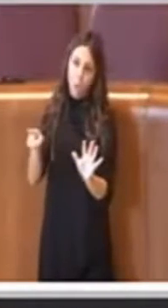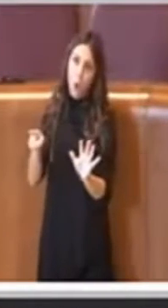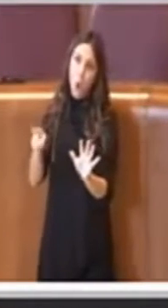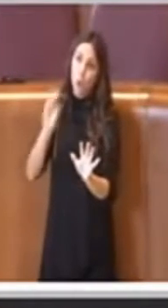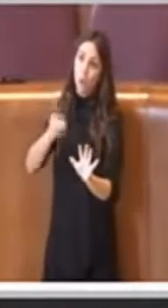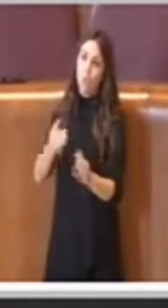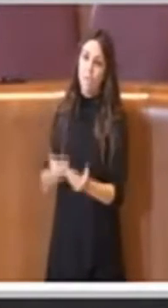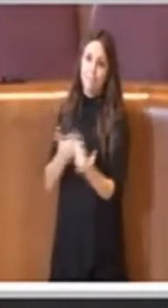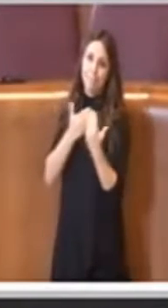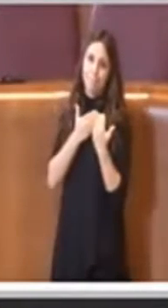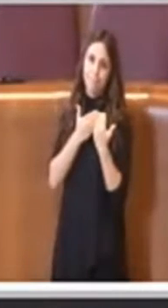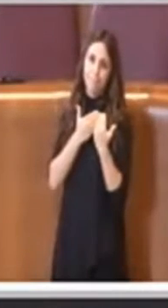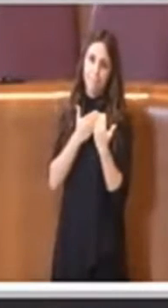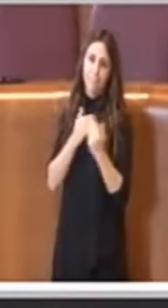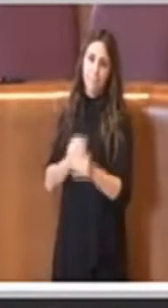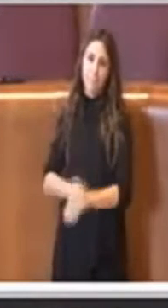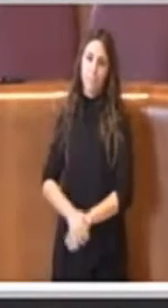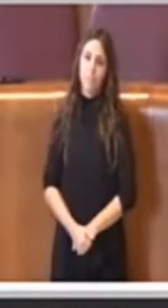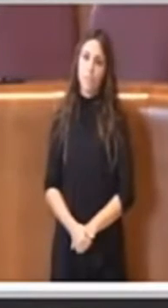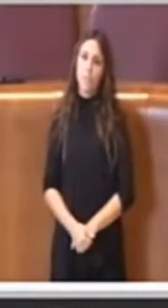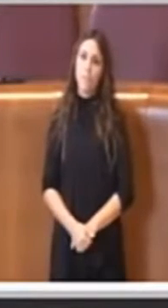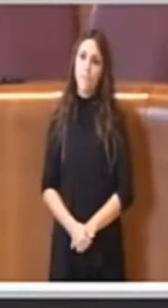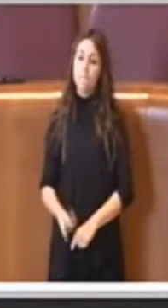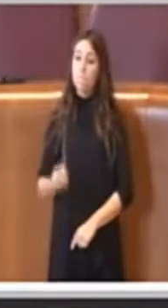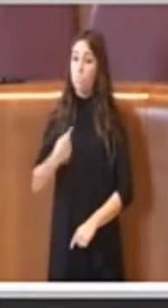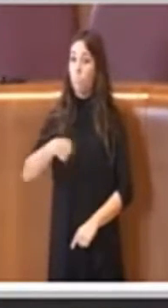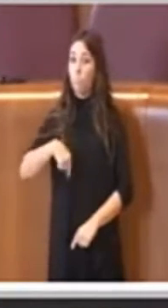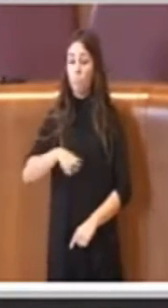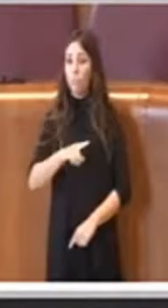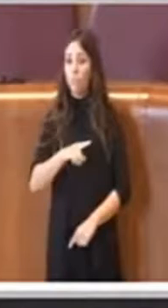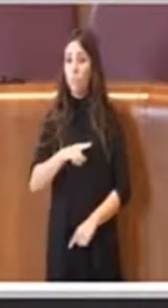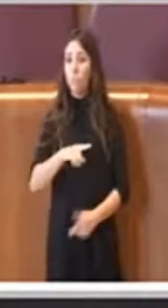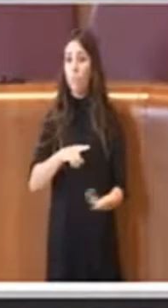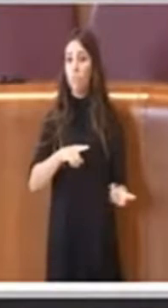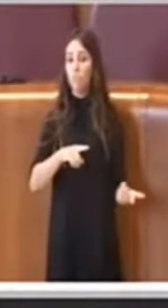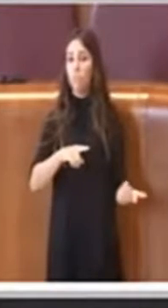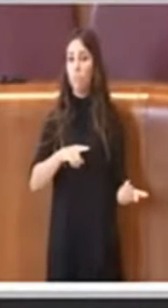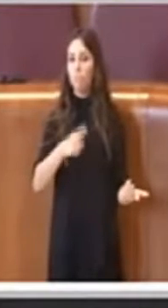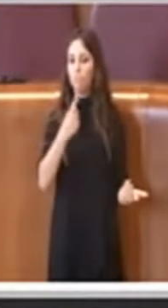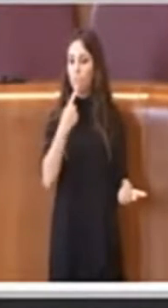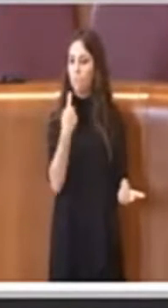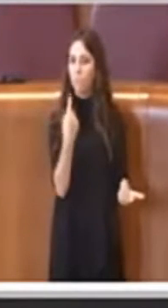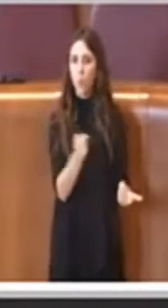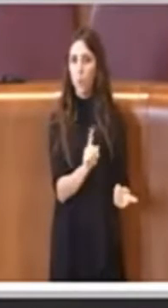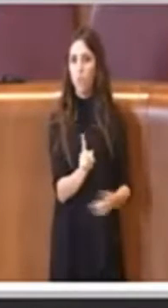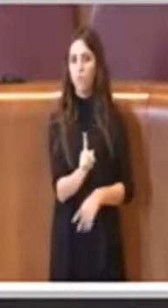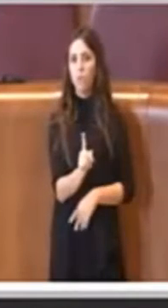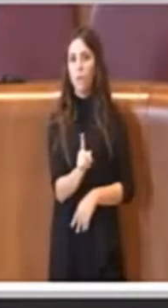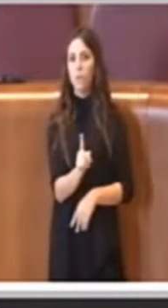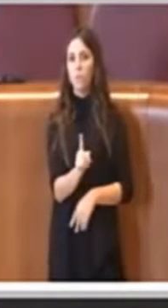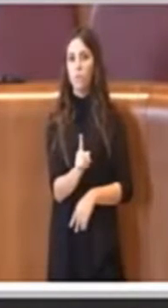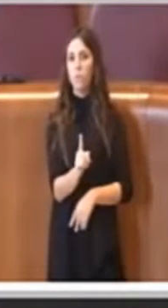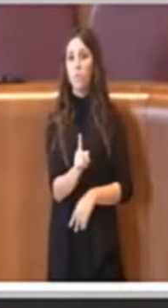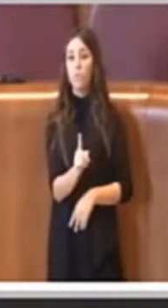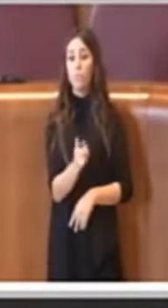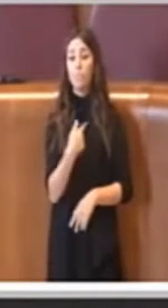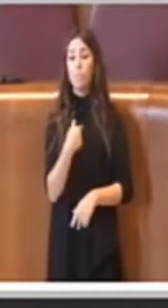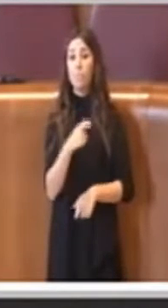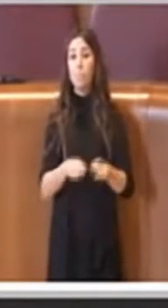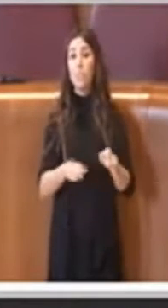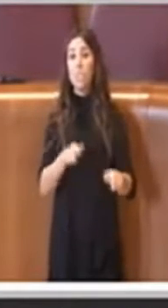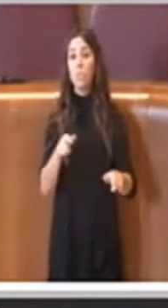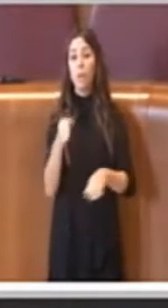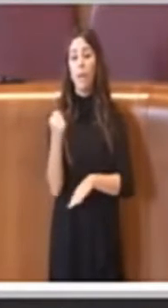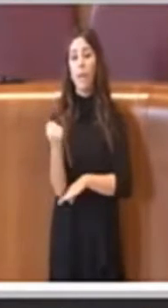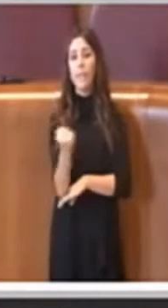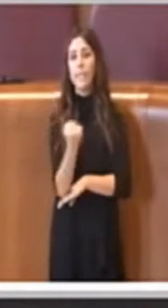responsabilità. Noi non diciamo che chi ha svolto questo servizio